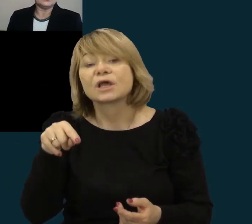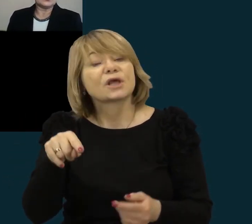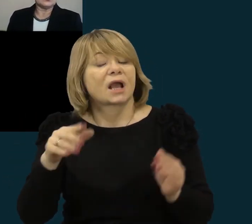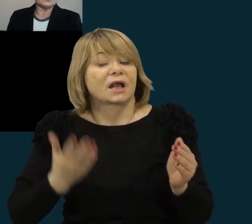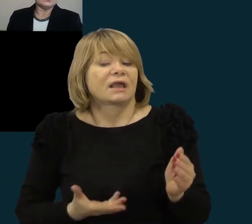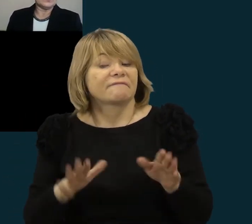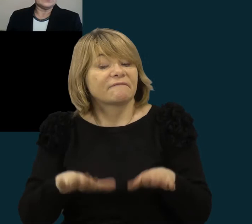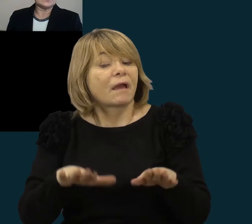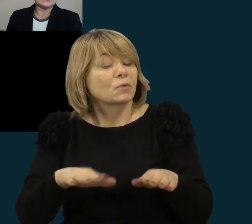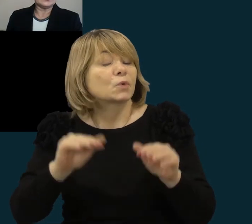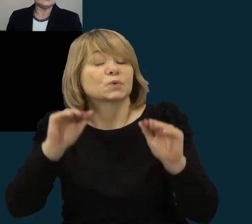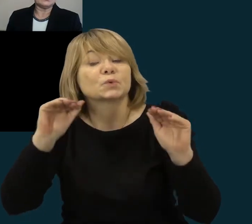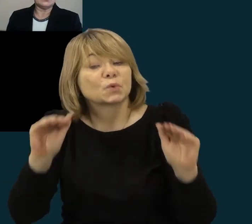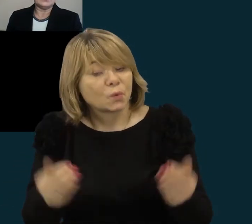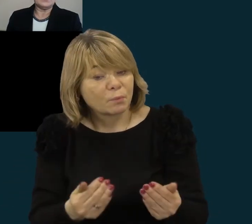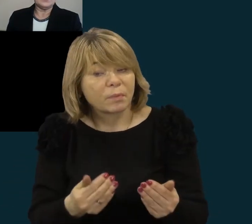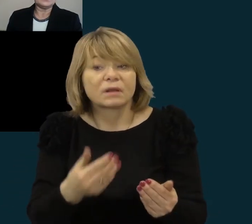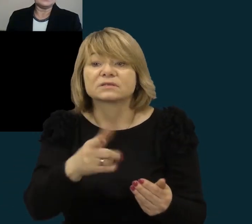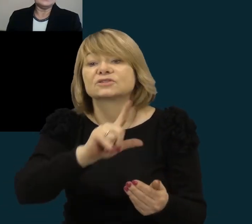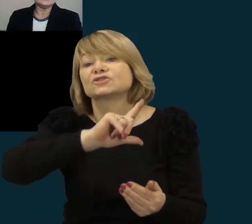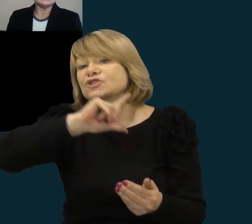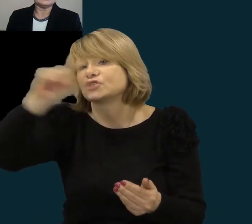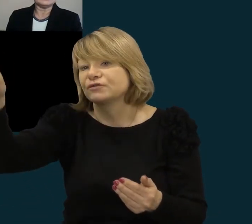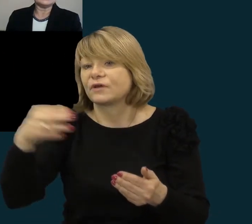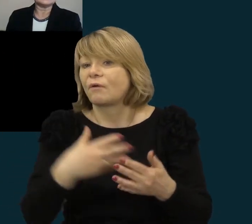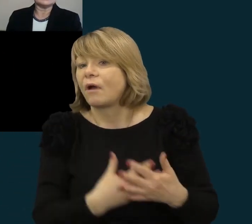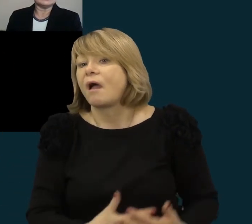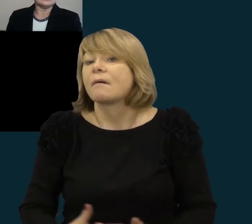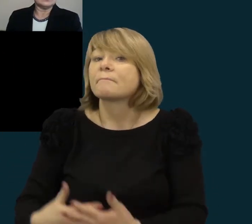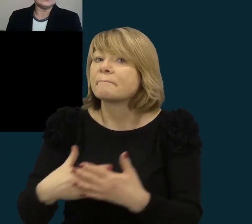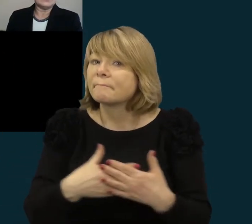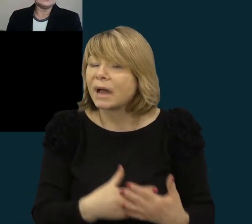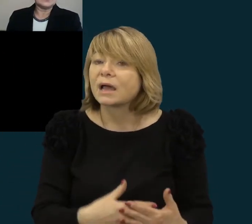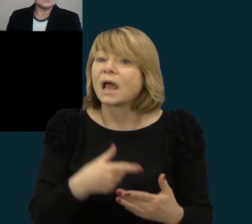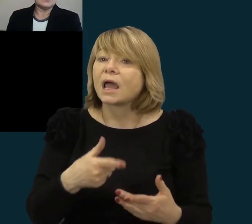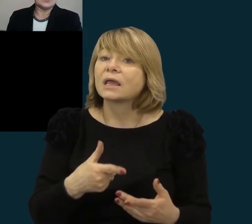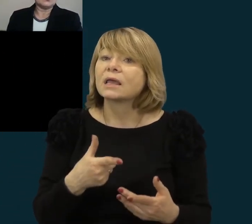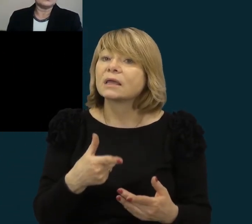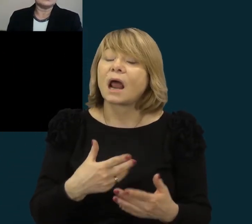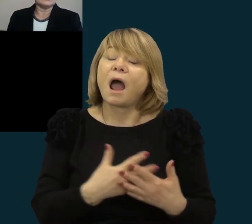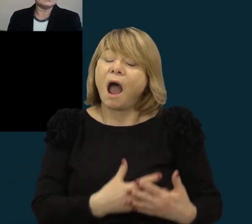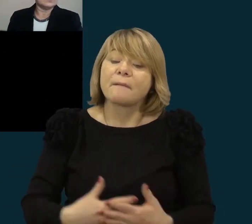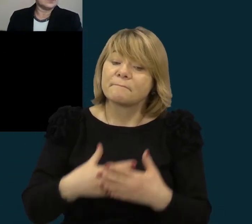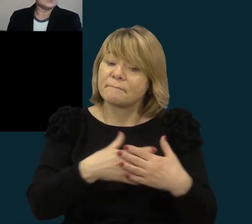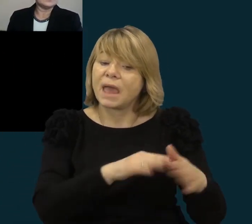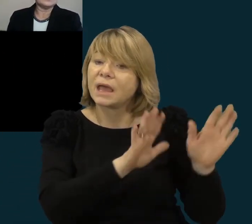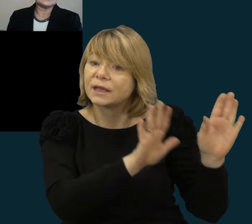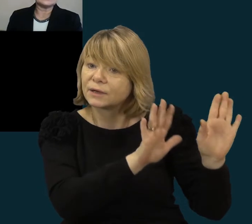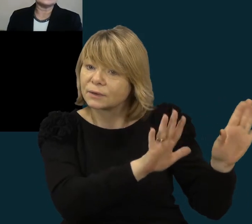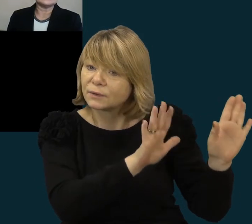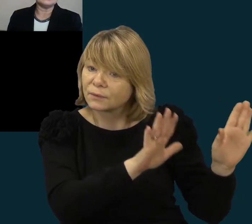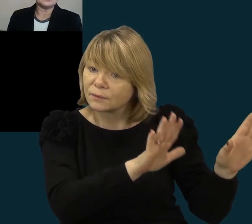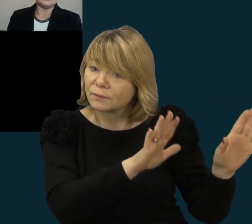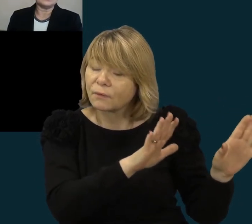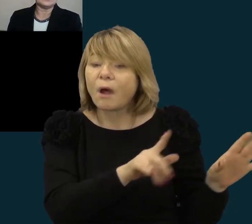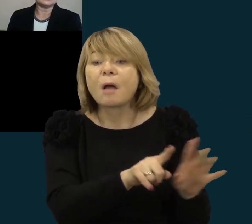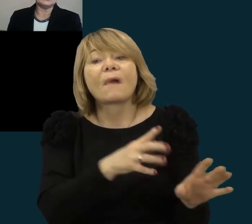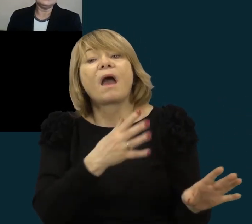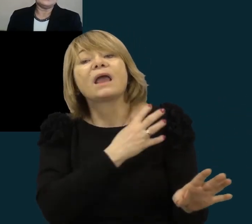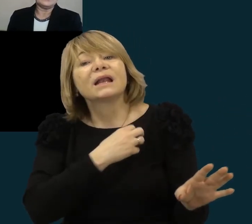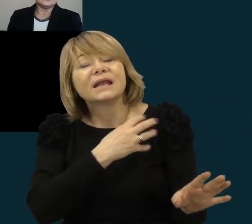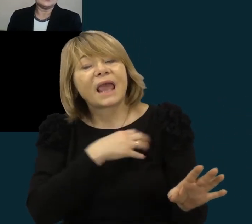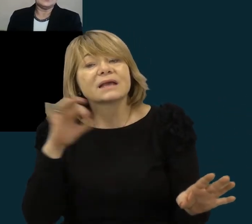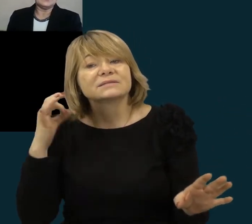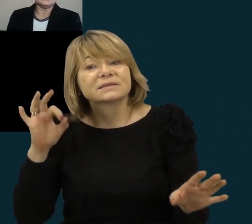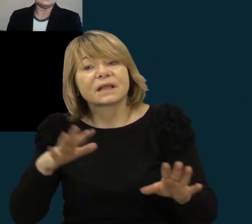Paskui jis tai išvyko į Ameriką ir jis gyvendamas tą Ameriką ir ilgėdamas sidabravo krašto,